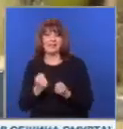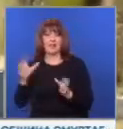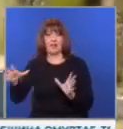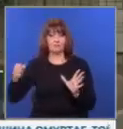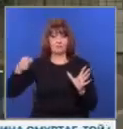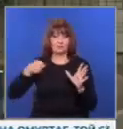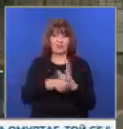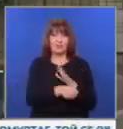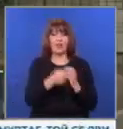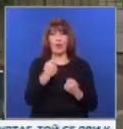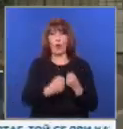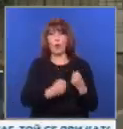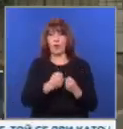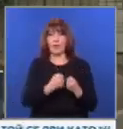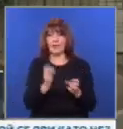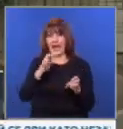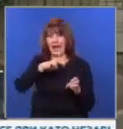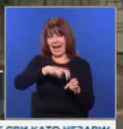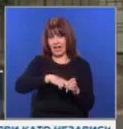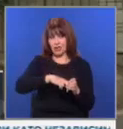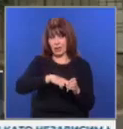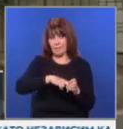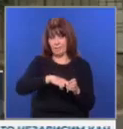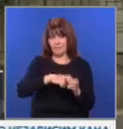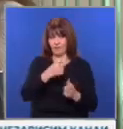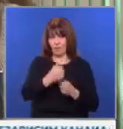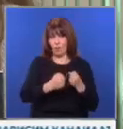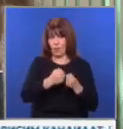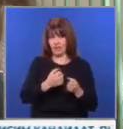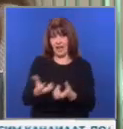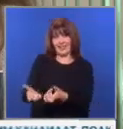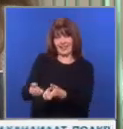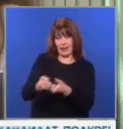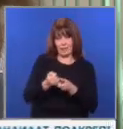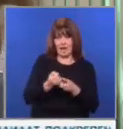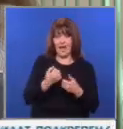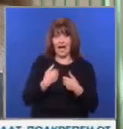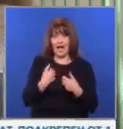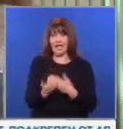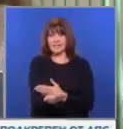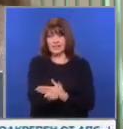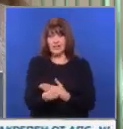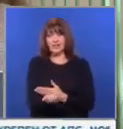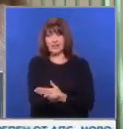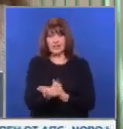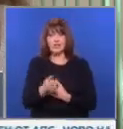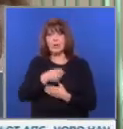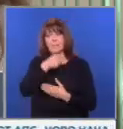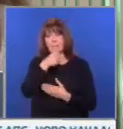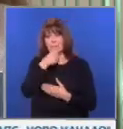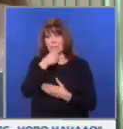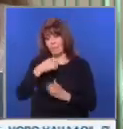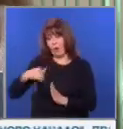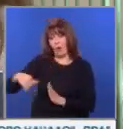града. Той просто ме качи и на предната седалка шофьорската в него и ме задърпа. Аз в този момент чичам пред колата, баба застава отстрани,